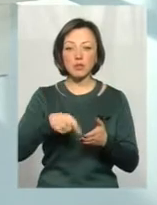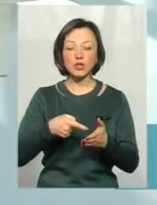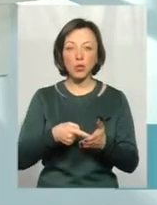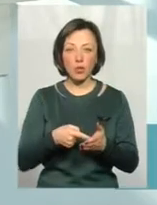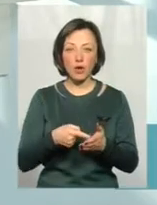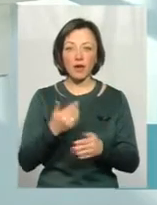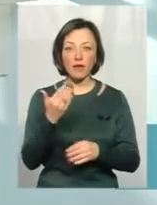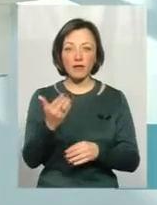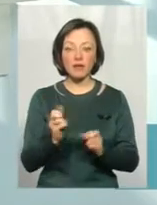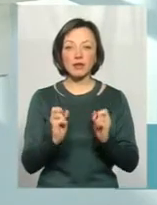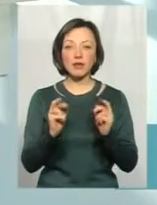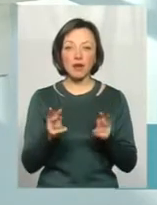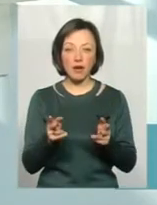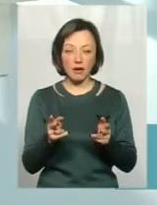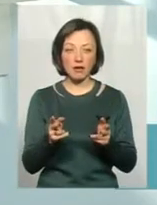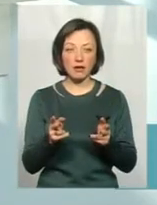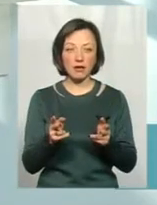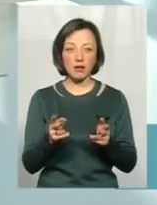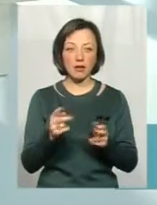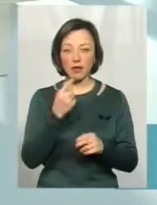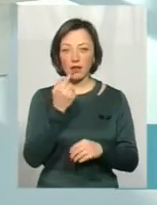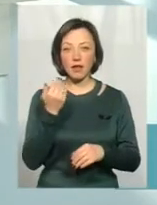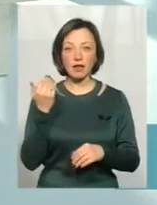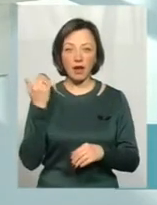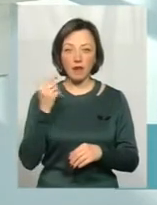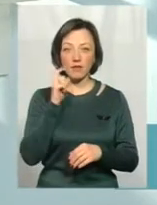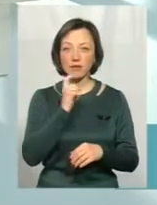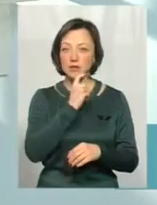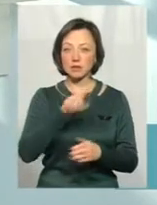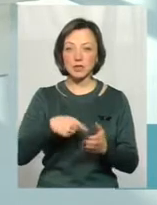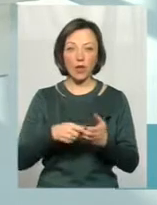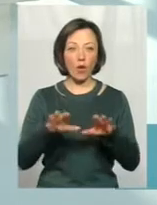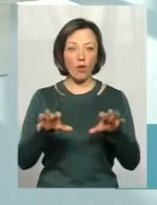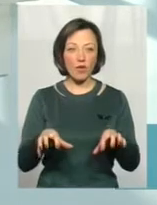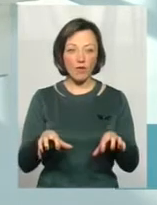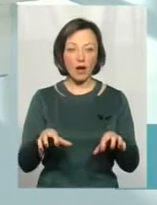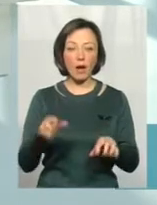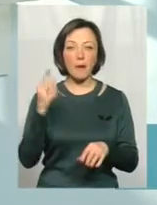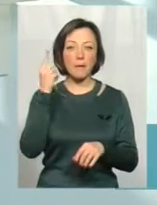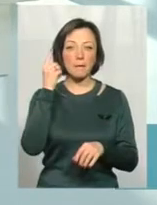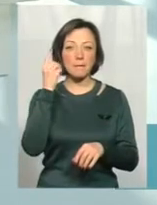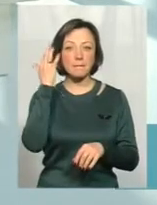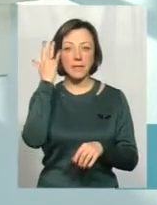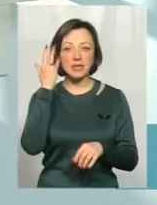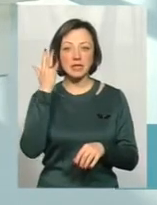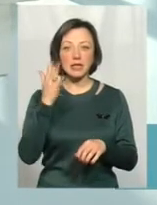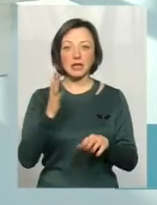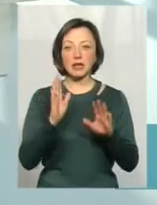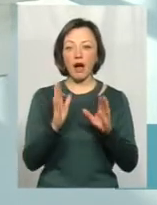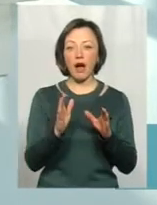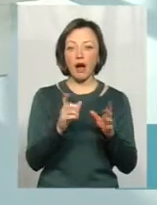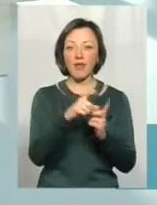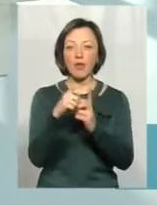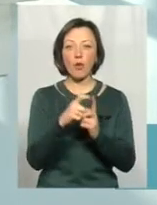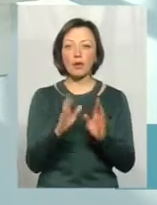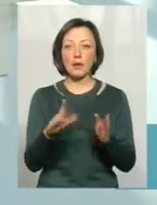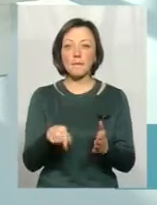Він як недавній війницький міський голова мислить категоріями суто міст. От він зараз відповідаючи на